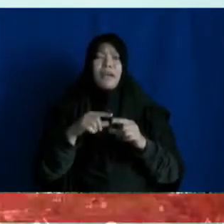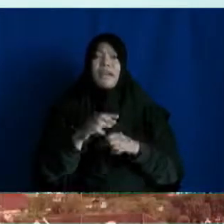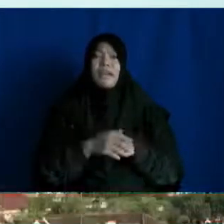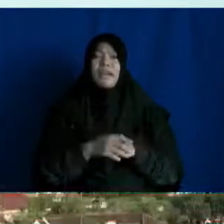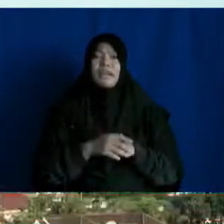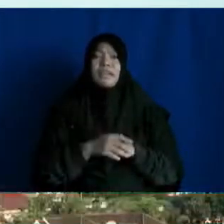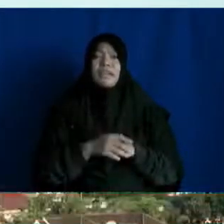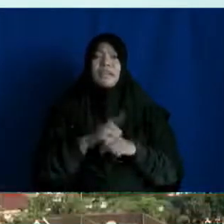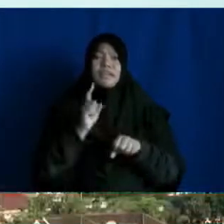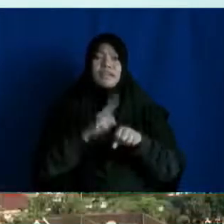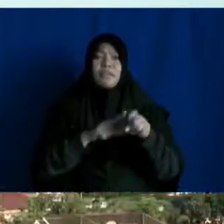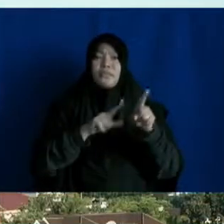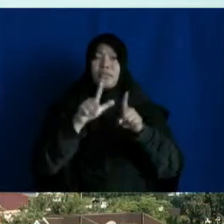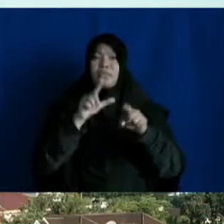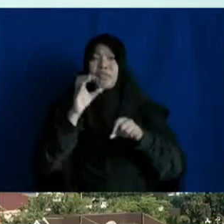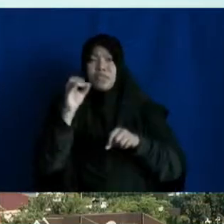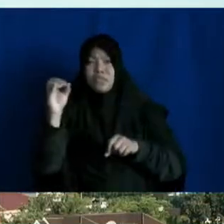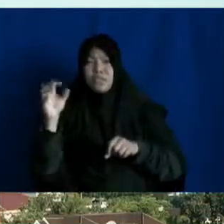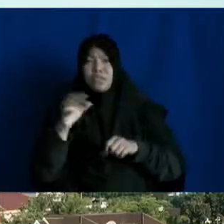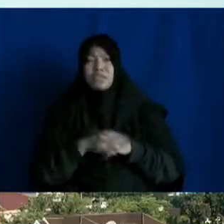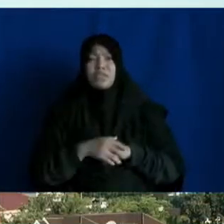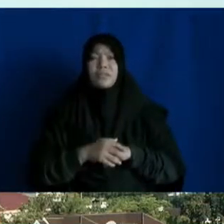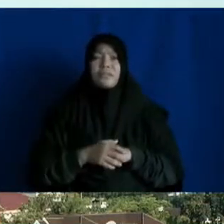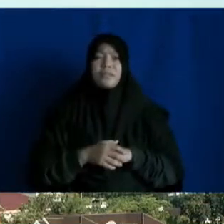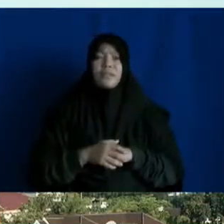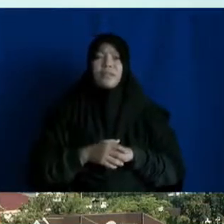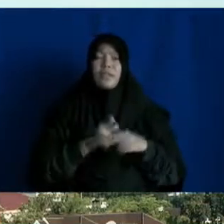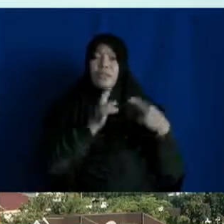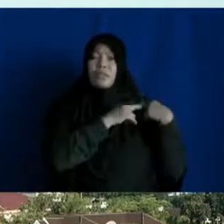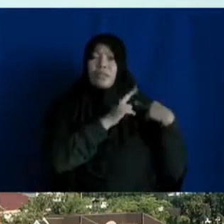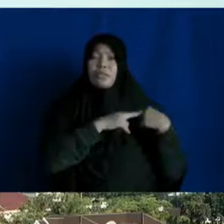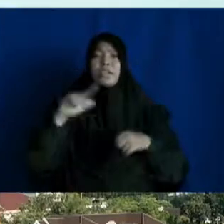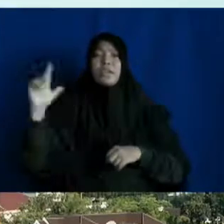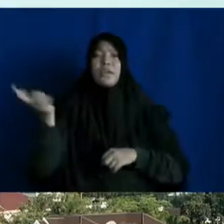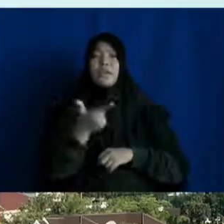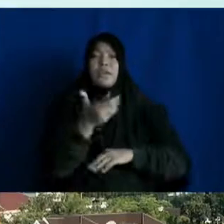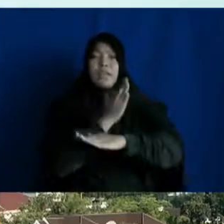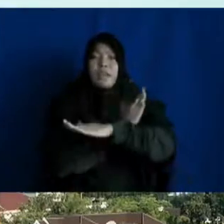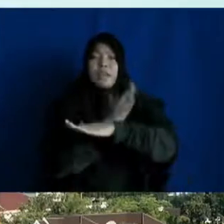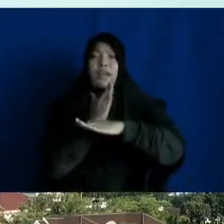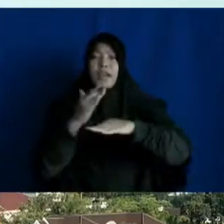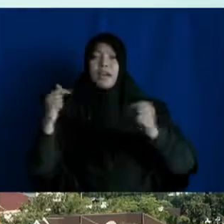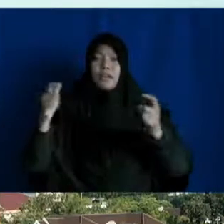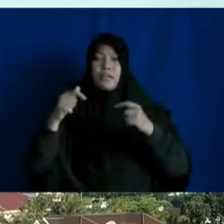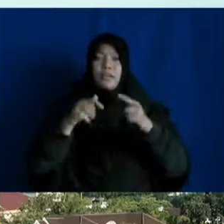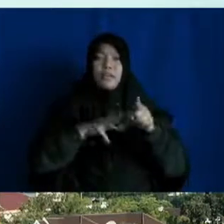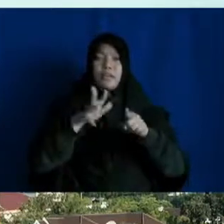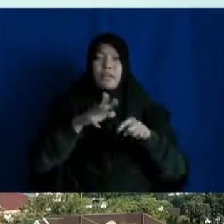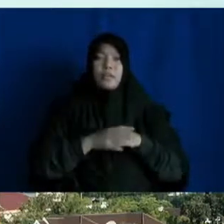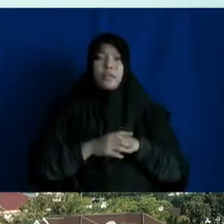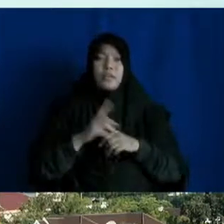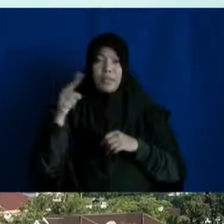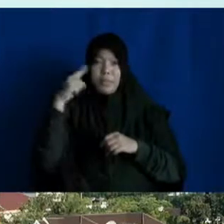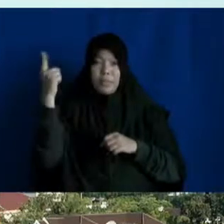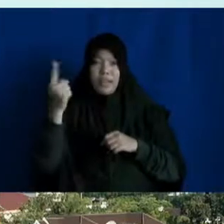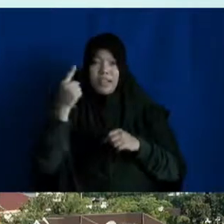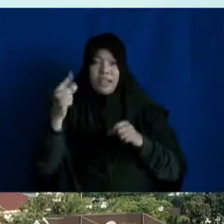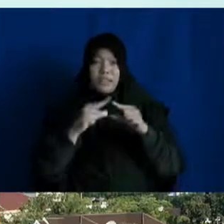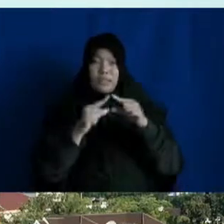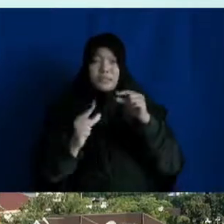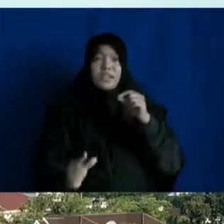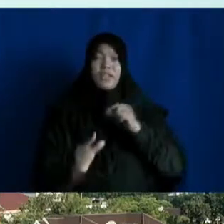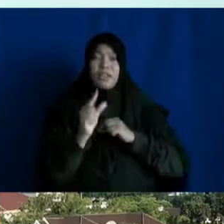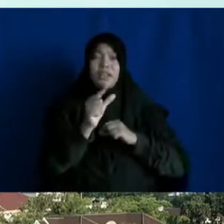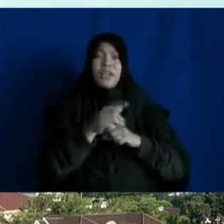17.00 waktu Indonesia bagian Barat Bugus tugas percepatan penanganan COVID-19 Pemerintah Provinsi Sumatera